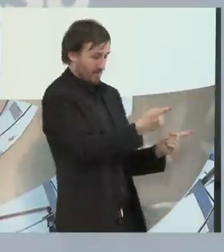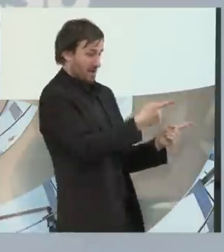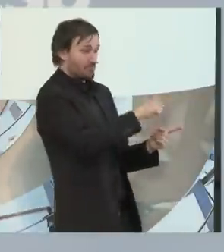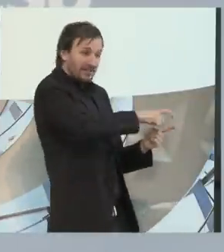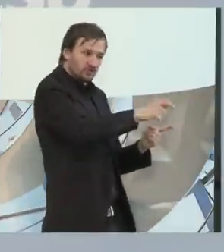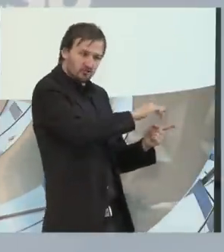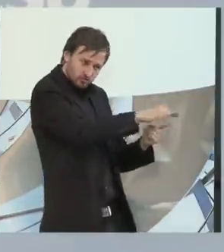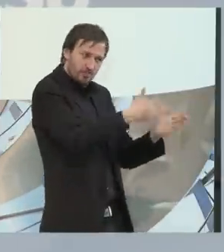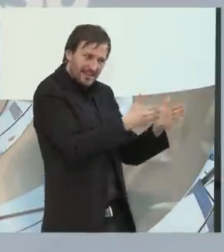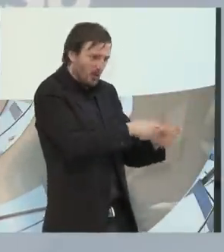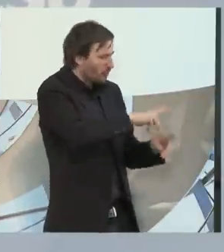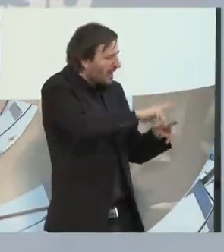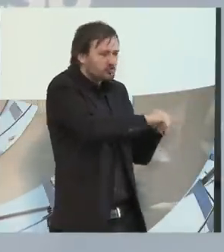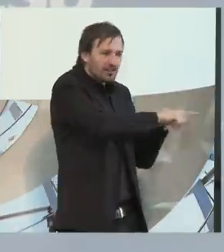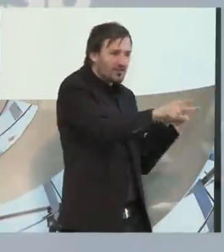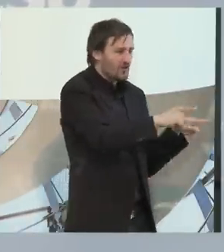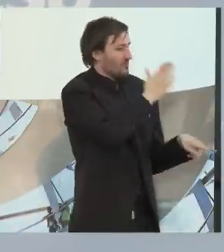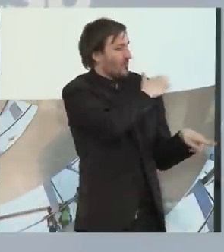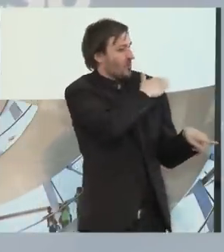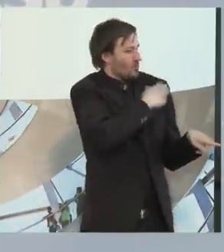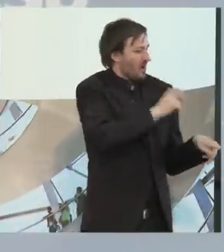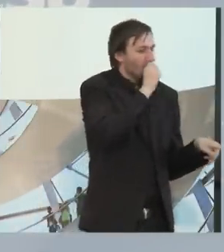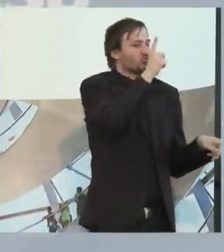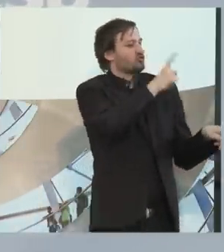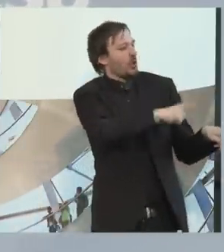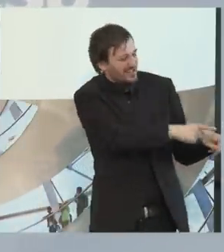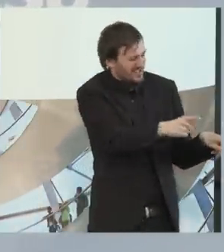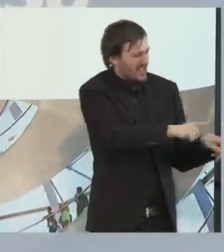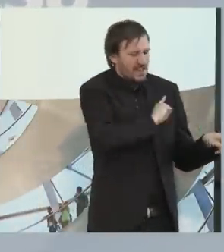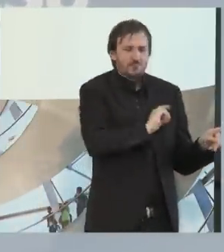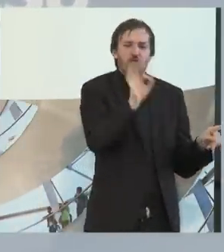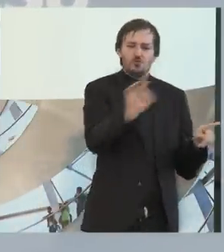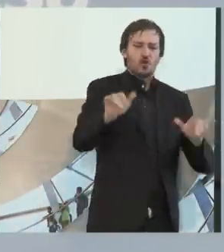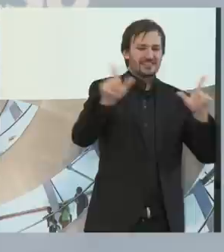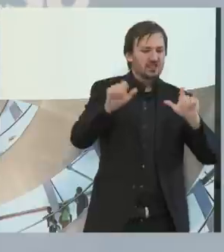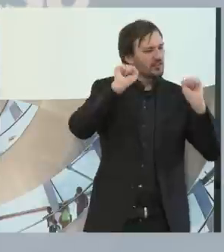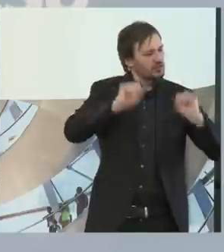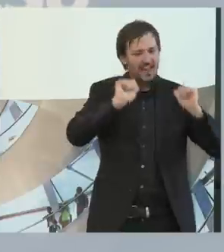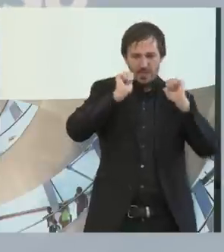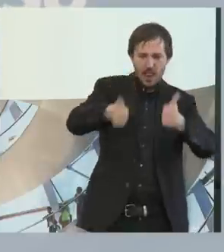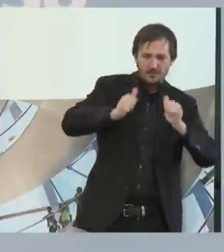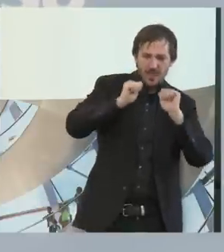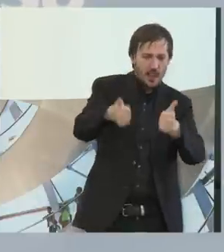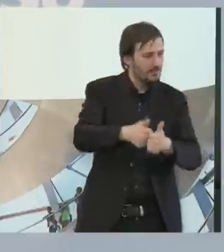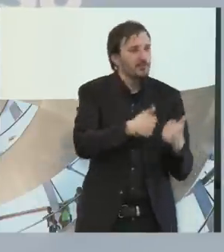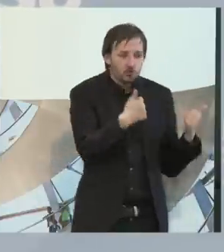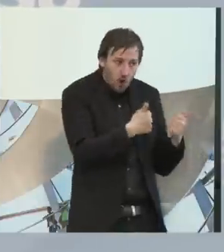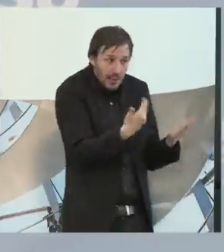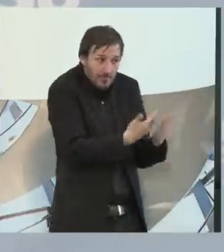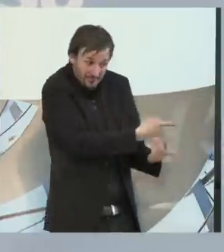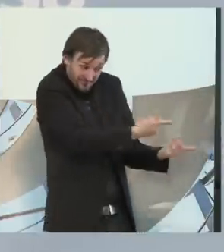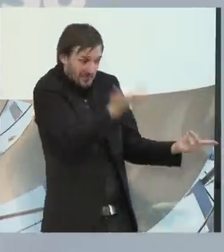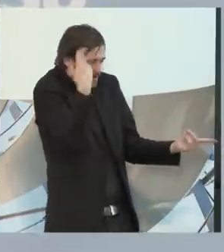zugetraut wird, dass man einen Stellenwert in der Gesellschaft hat und dass man was leisten kann, auch für die Gesellschaft, denke, das ist